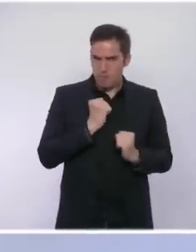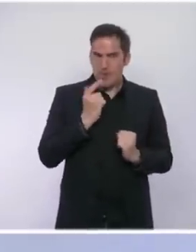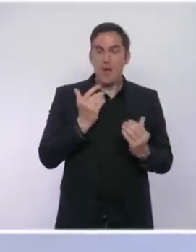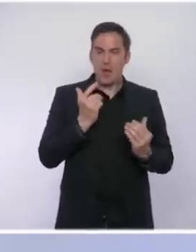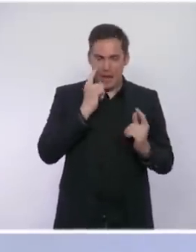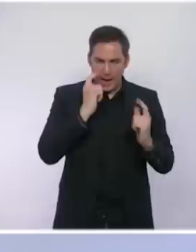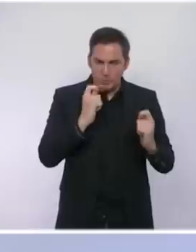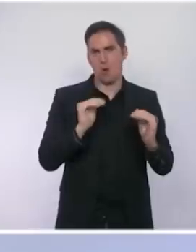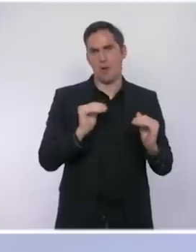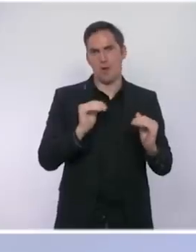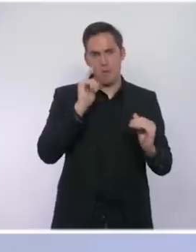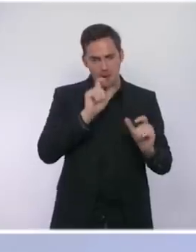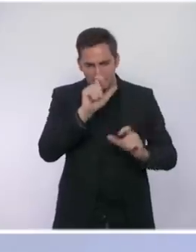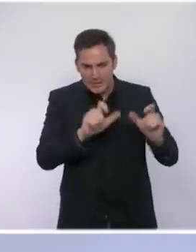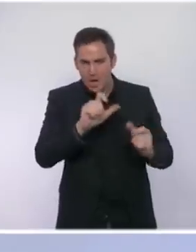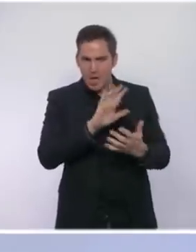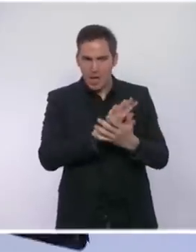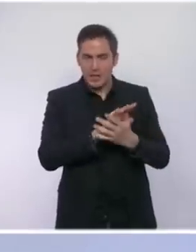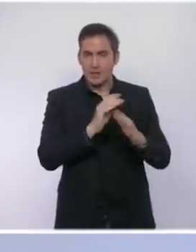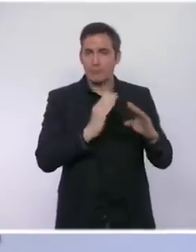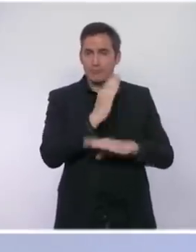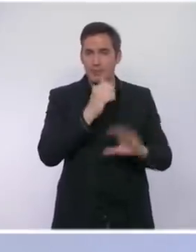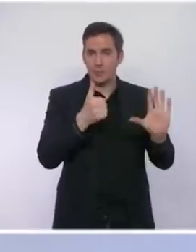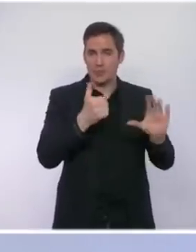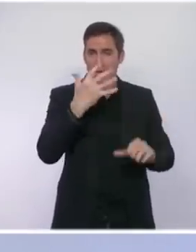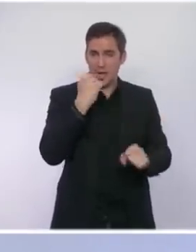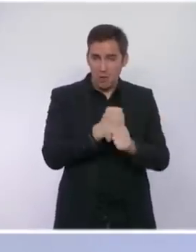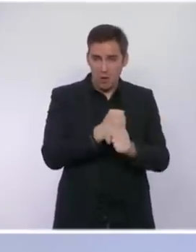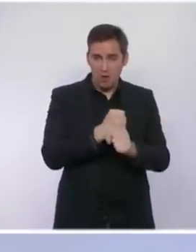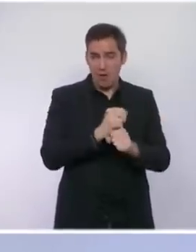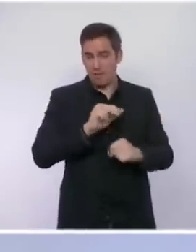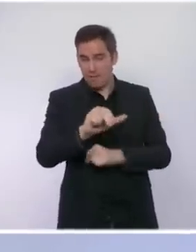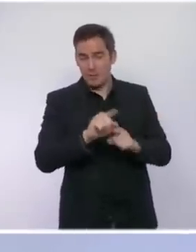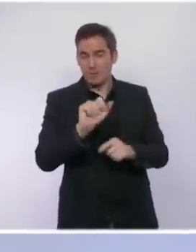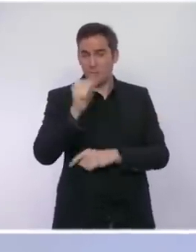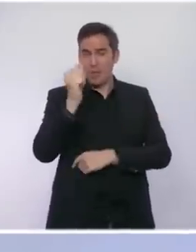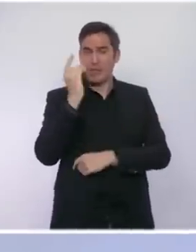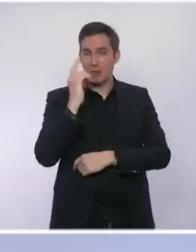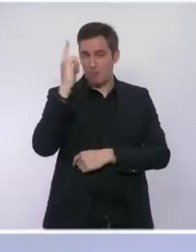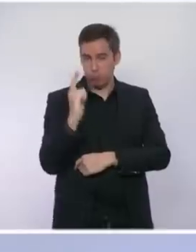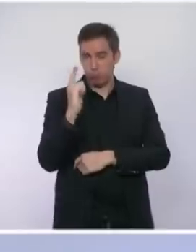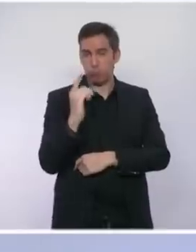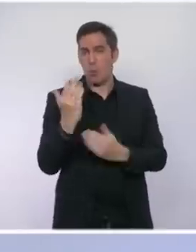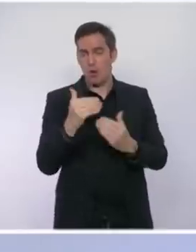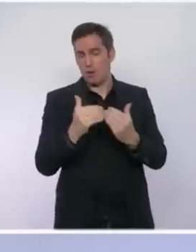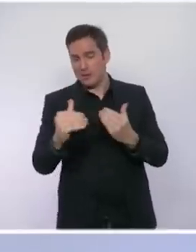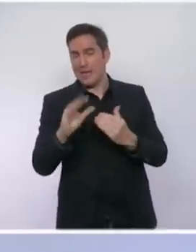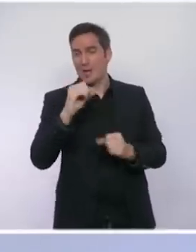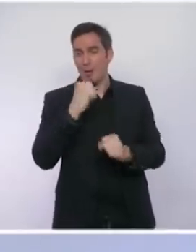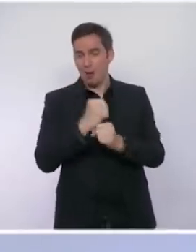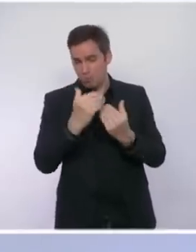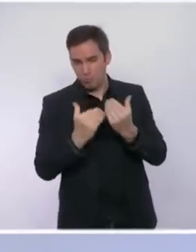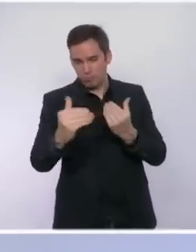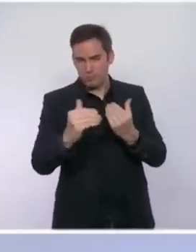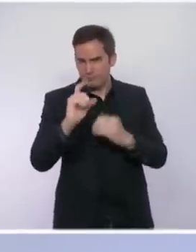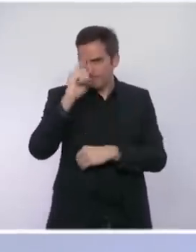sont les plus fragiles, je pense aux plus de 65 ans, demain, partir de début décembre, plus de 50 ans, tous les Français qui ont une pathologie, qui les exposent vis-à